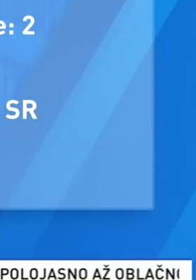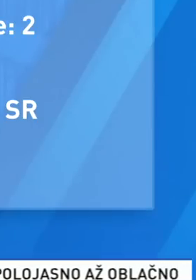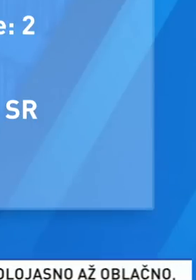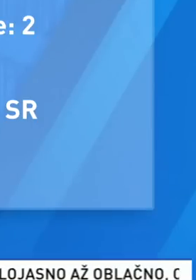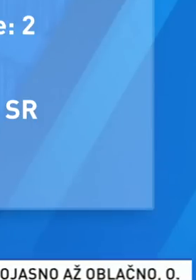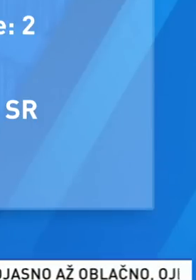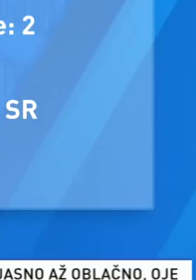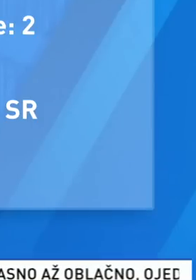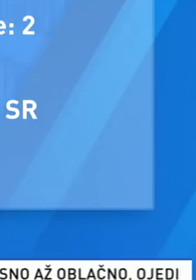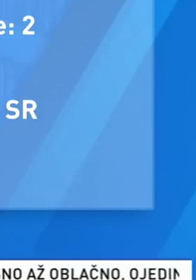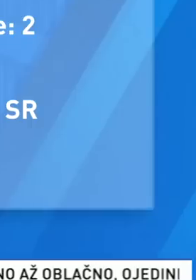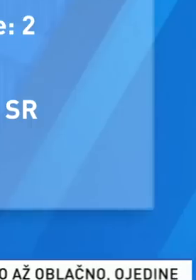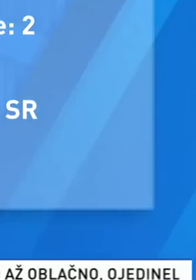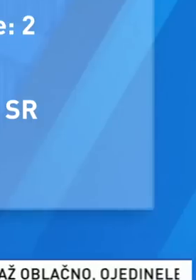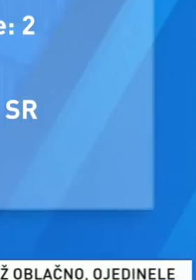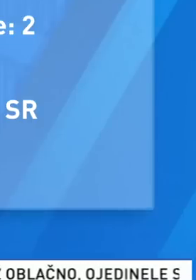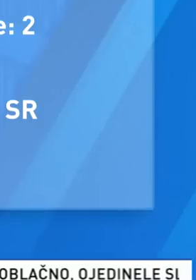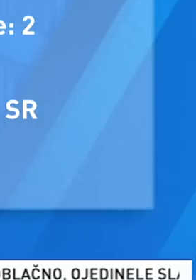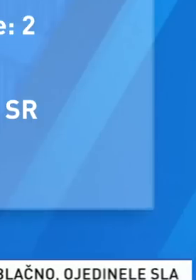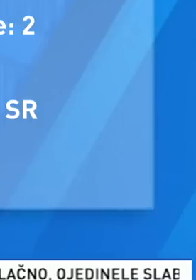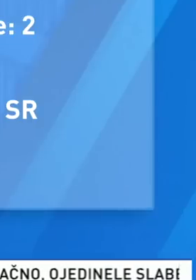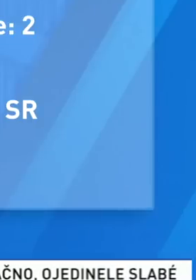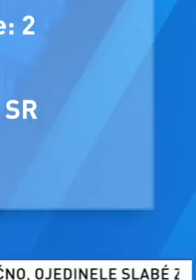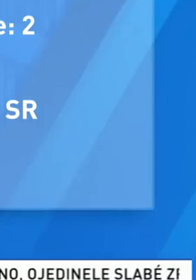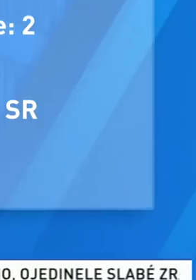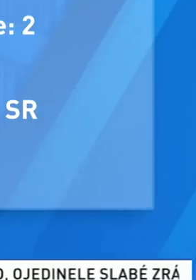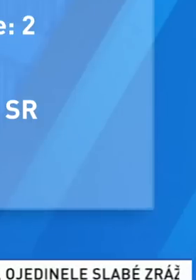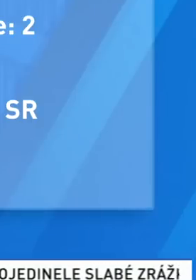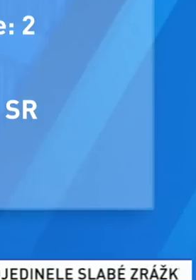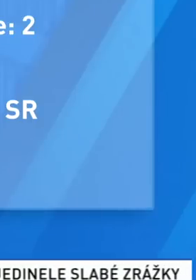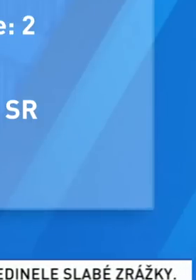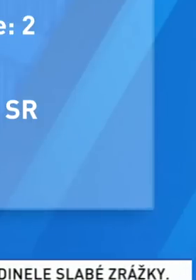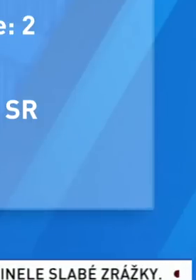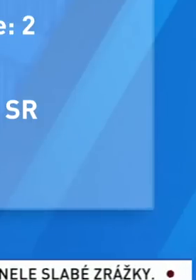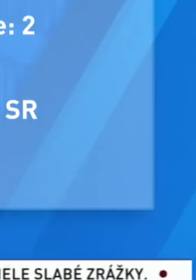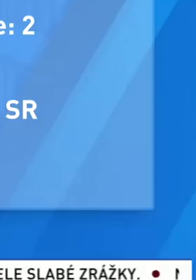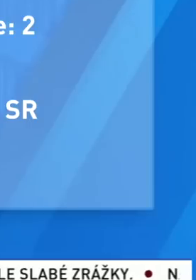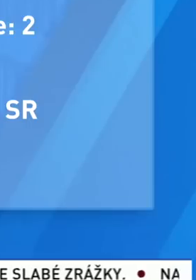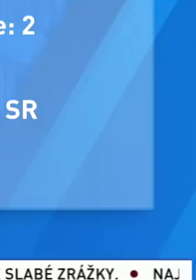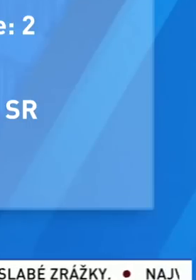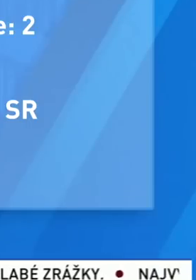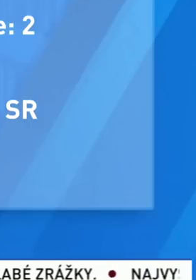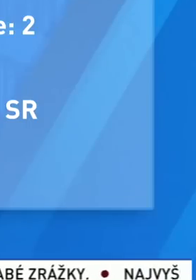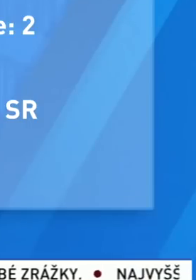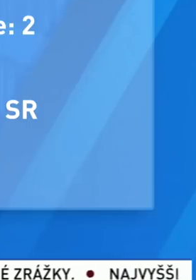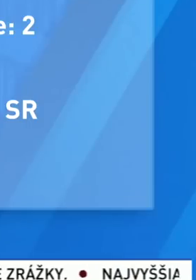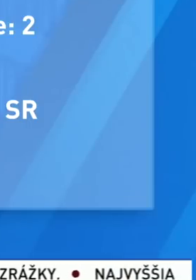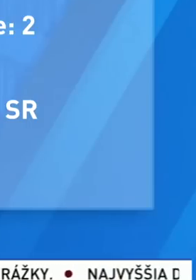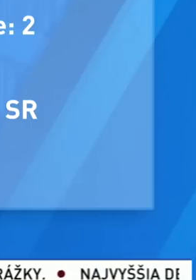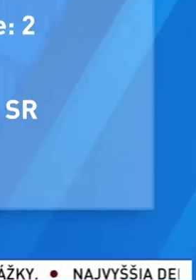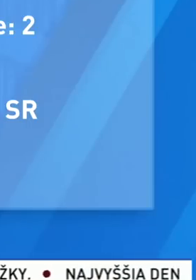Žije v Bratislave, má 65 rokov. V súčasnosti je poslancom Národnej rady a tiež podpredsedom